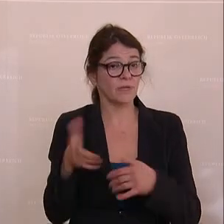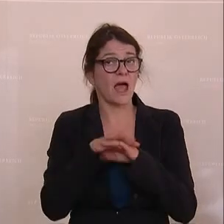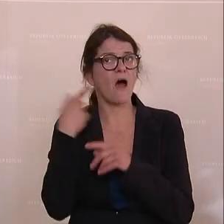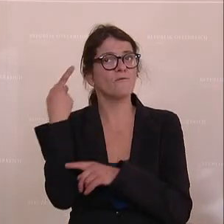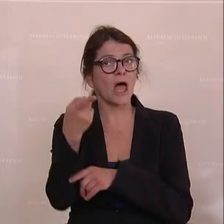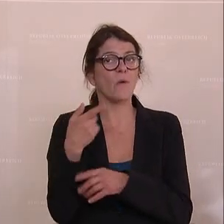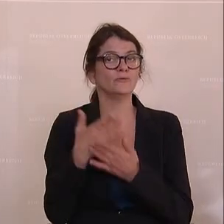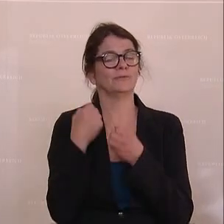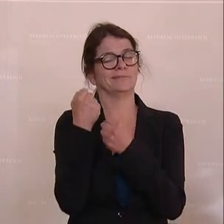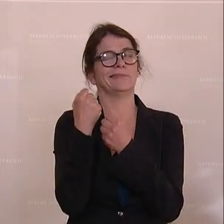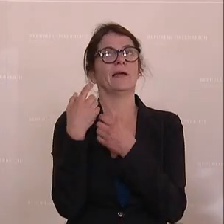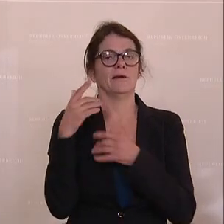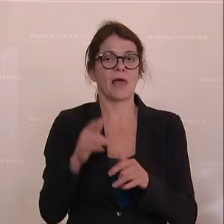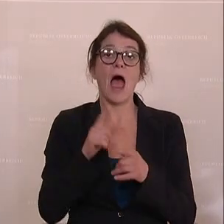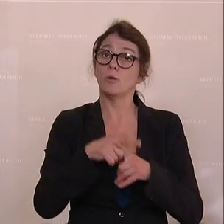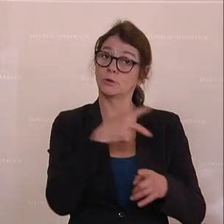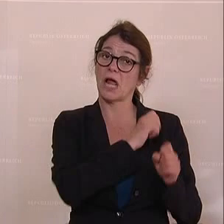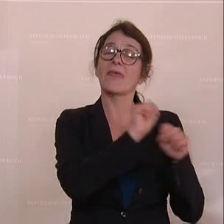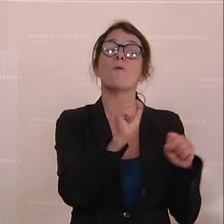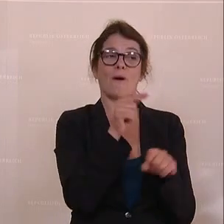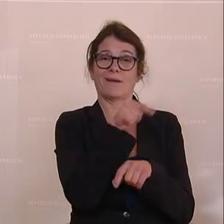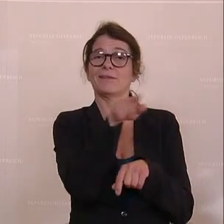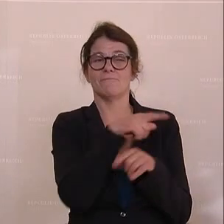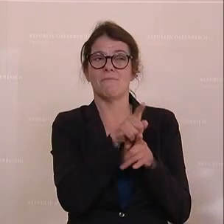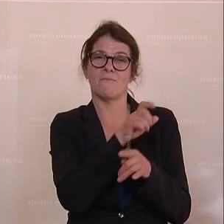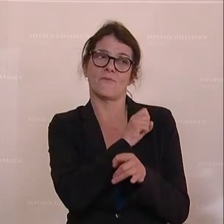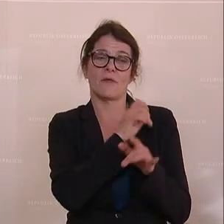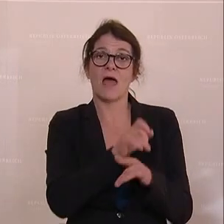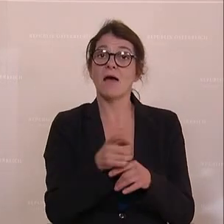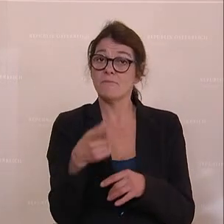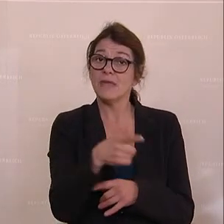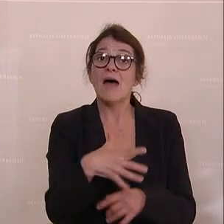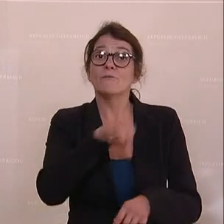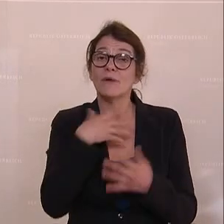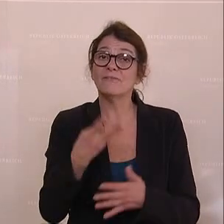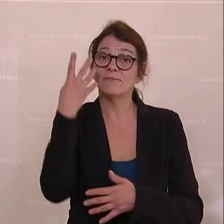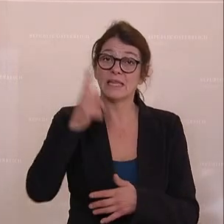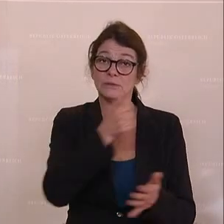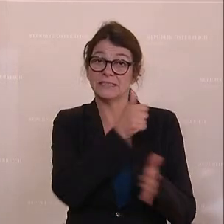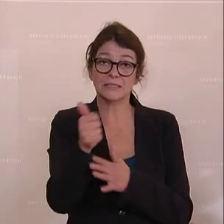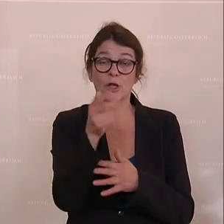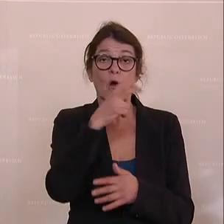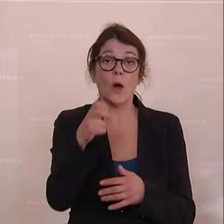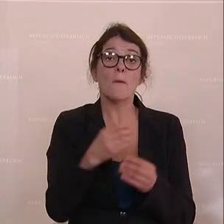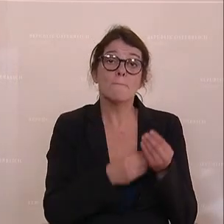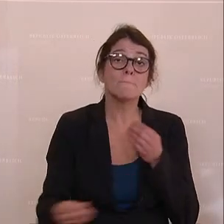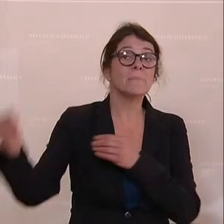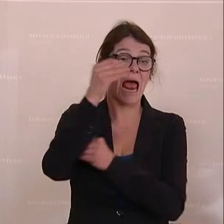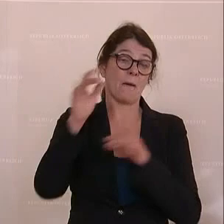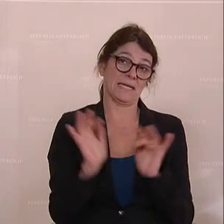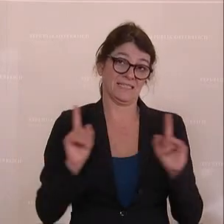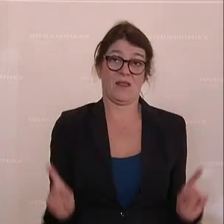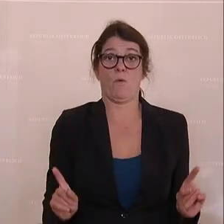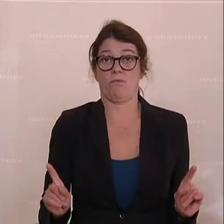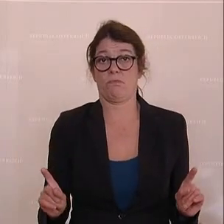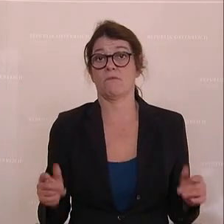gesichert haben, auch die Sozialdemokratie im Übrigen, profitieren mit 4.600 Euro mehr Pensionen. Und